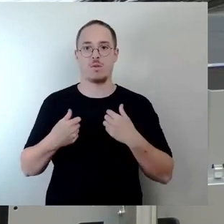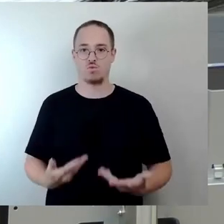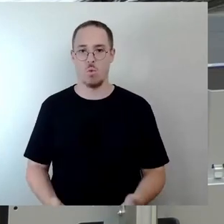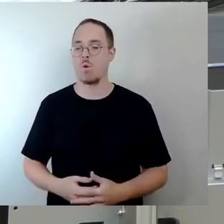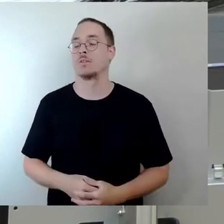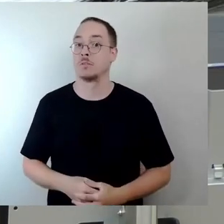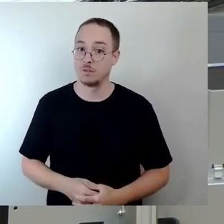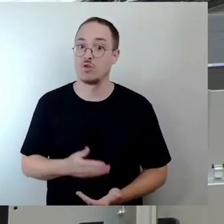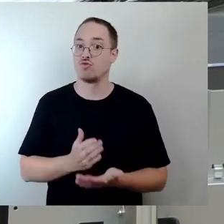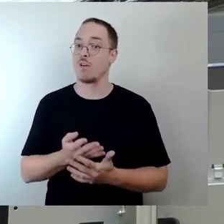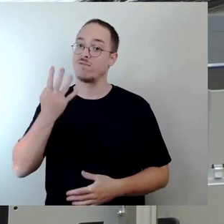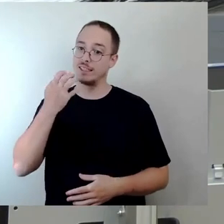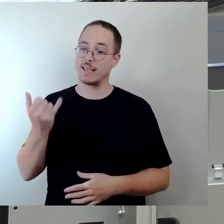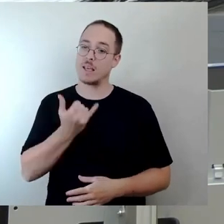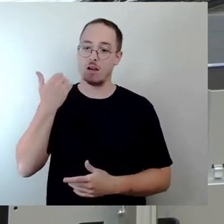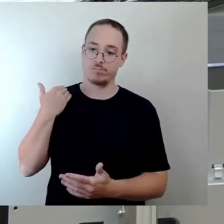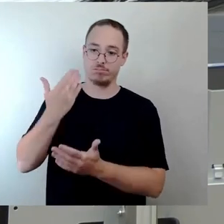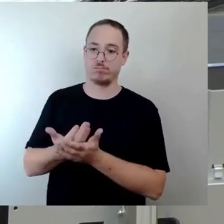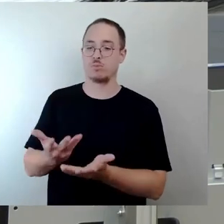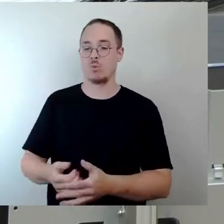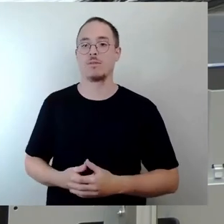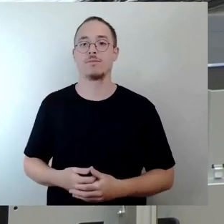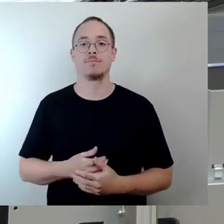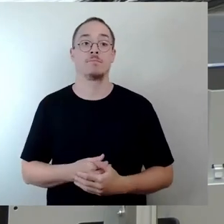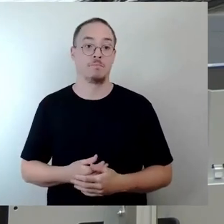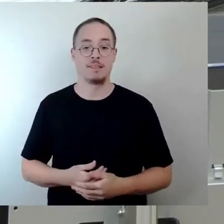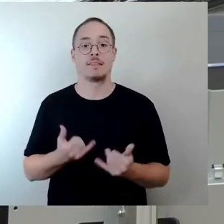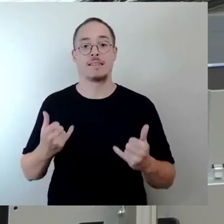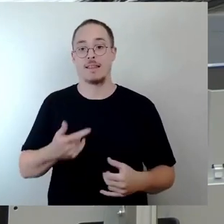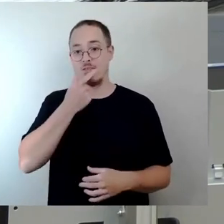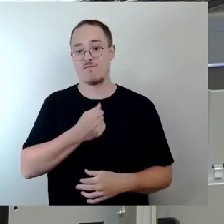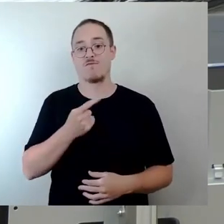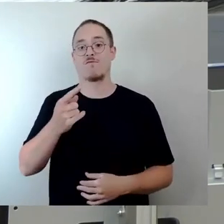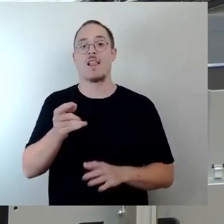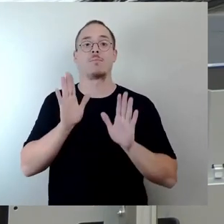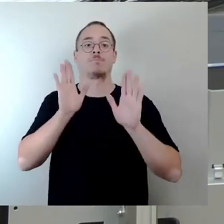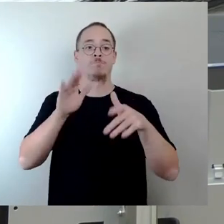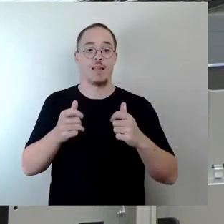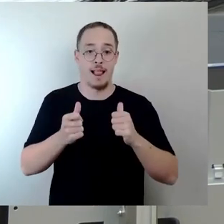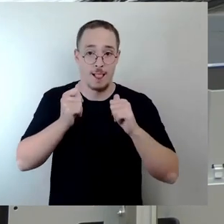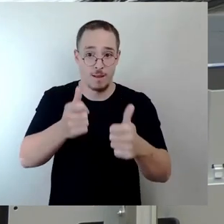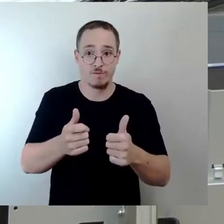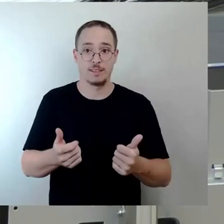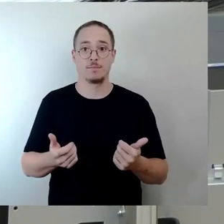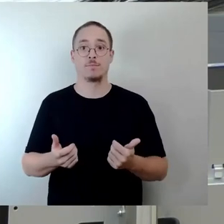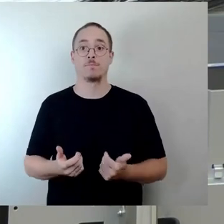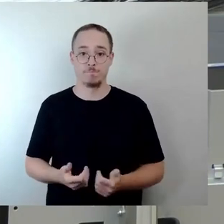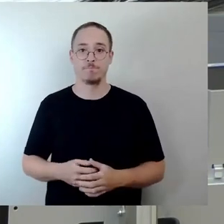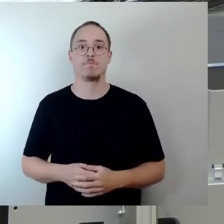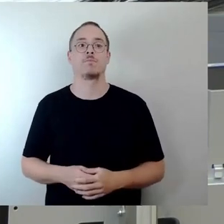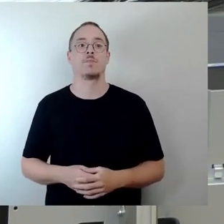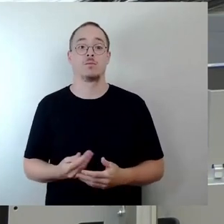Abhilfe geschaffen werden. Dazu kommt natürlich der zeitliche Druck, der sagt, es gibt einen